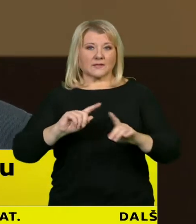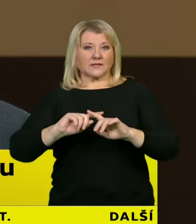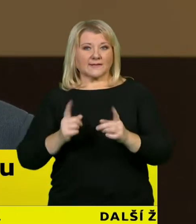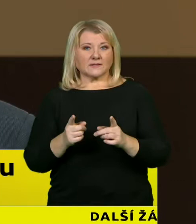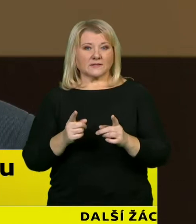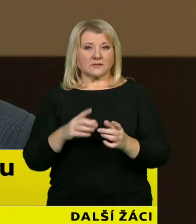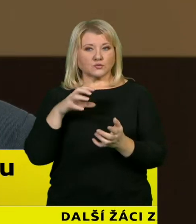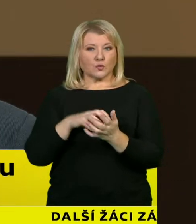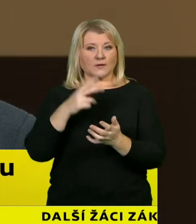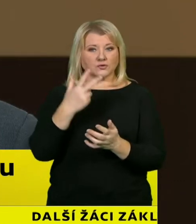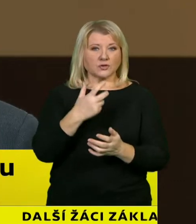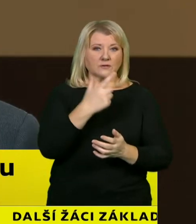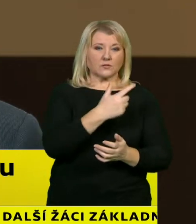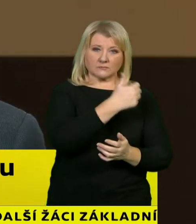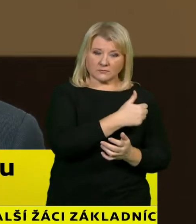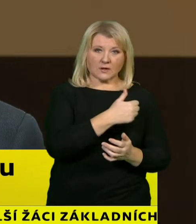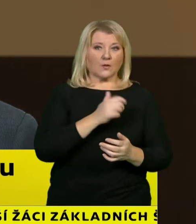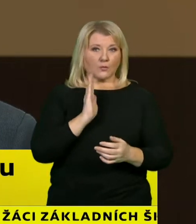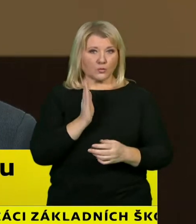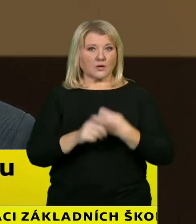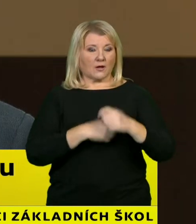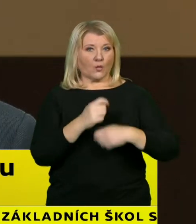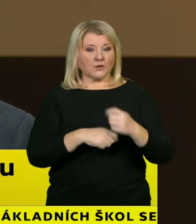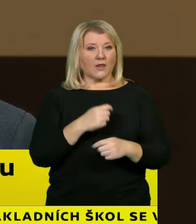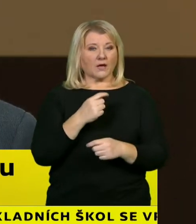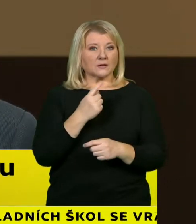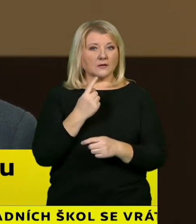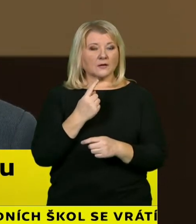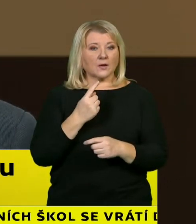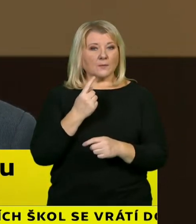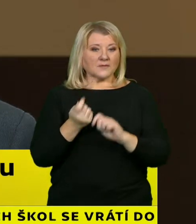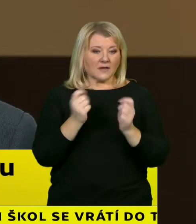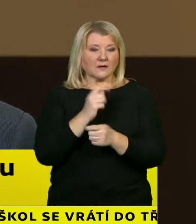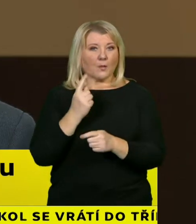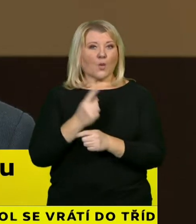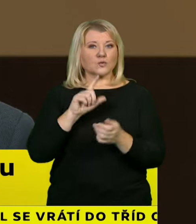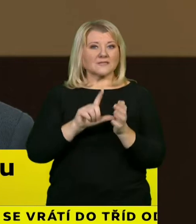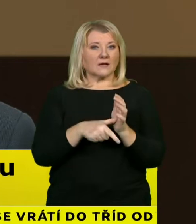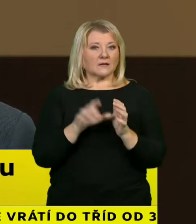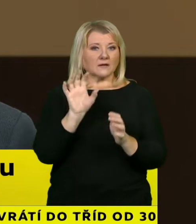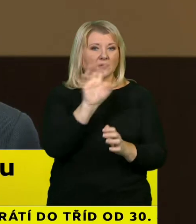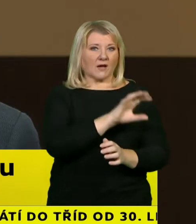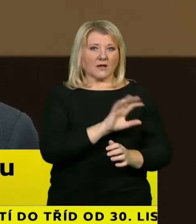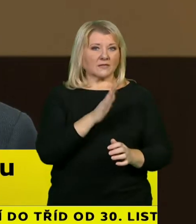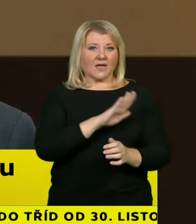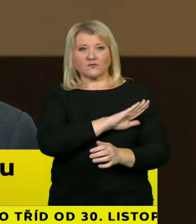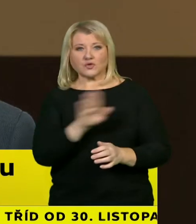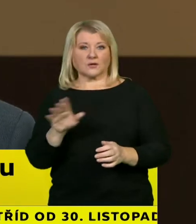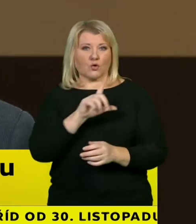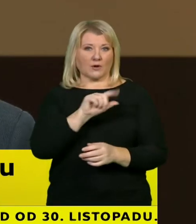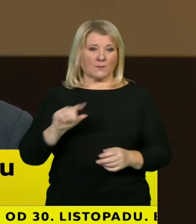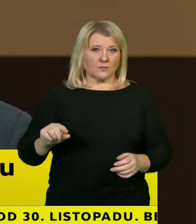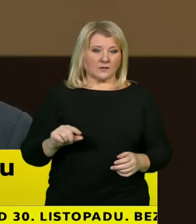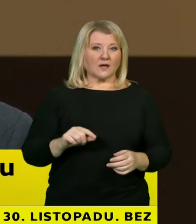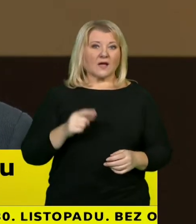stupňů budou někdy v budoucnu přezazovat právě jenom určité regiony? Kdy se třeba bude to